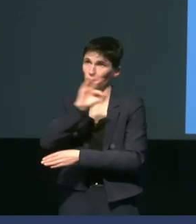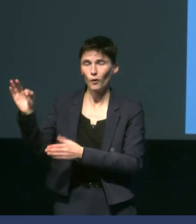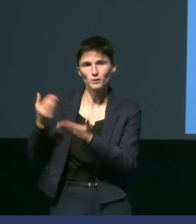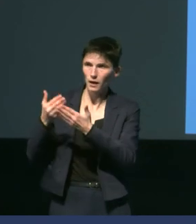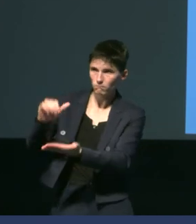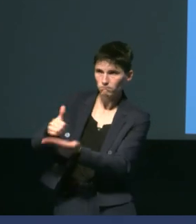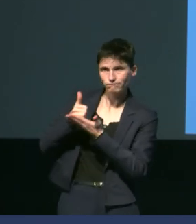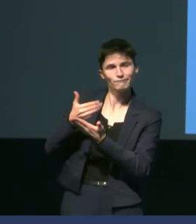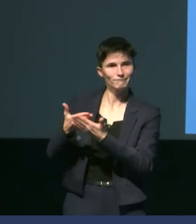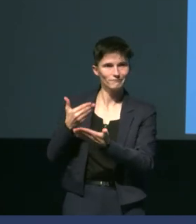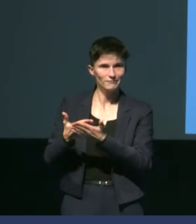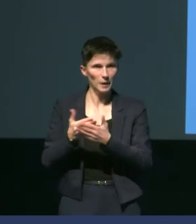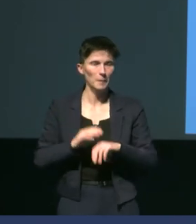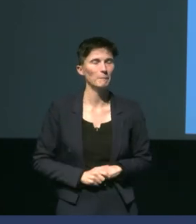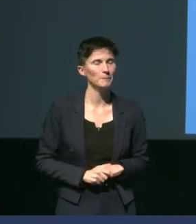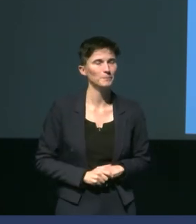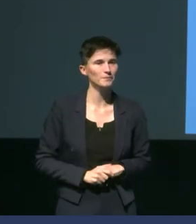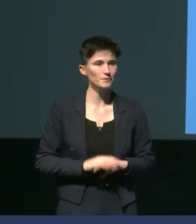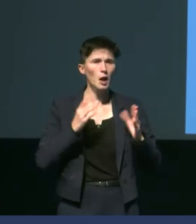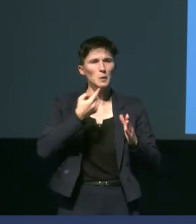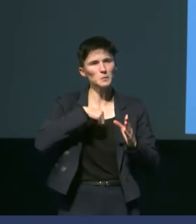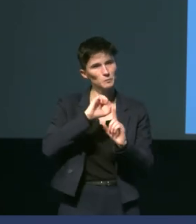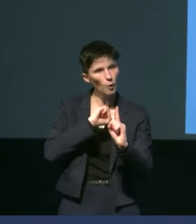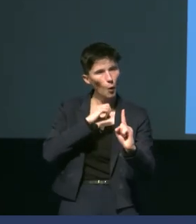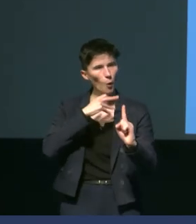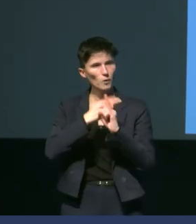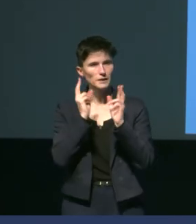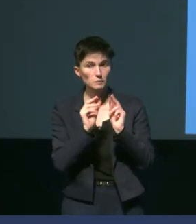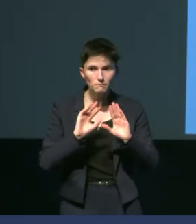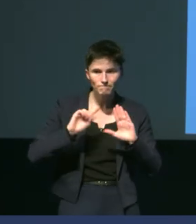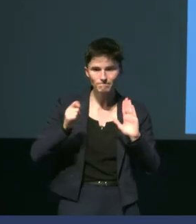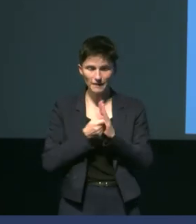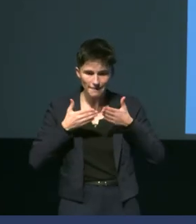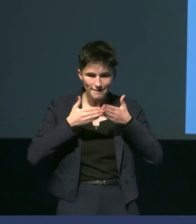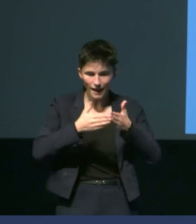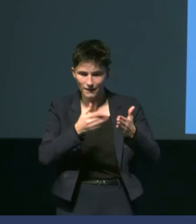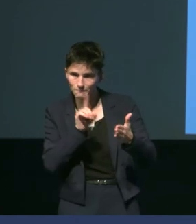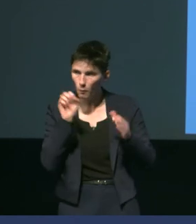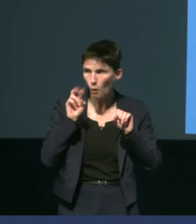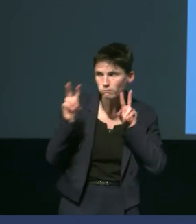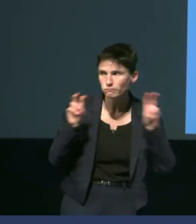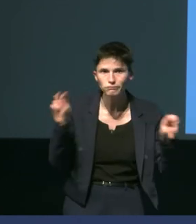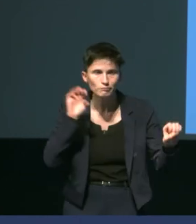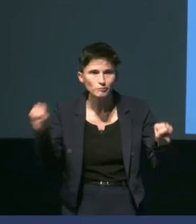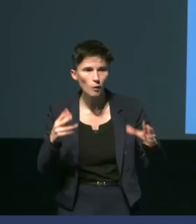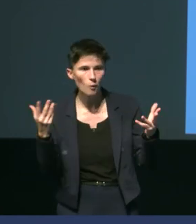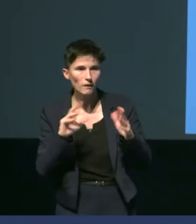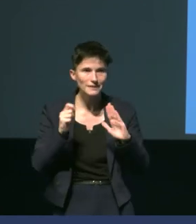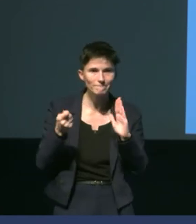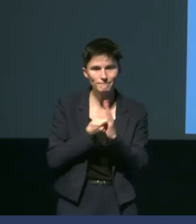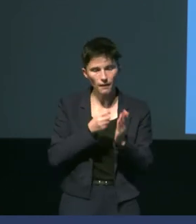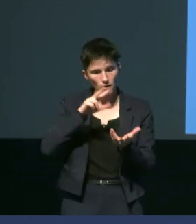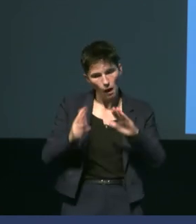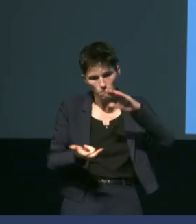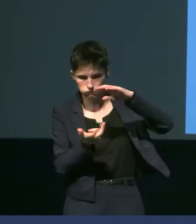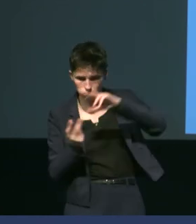on va faire une petite mise en contexte de ce qu'on peut voir durant la traversée en arrivant sur ces terres australes et antarctiques françaises